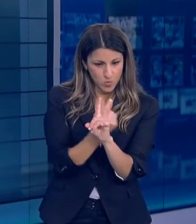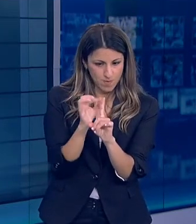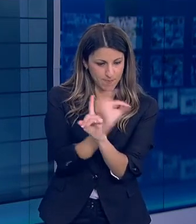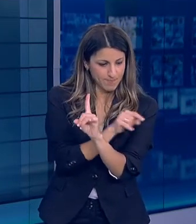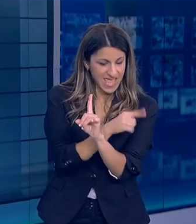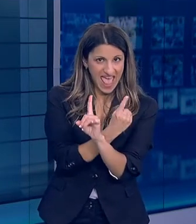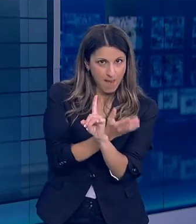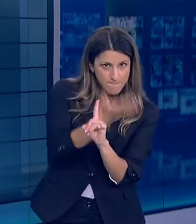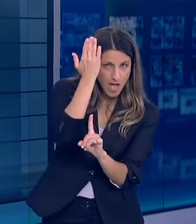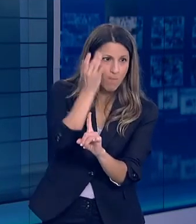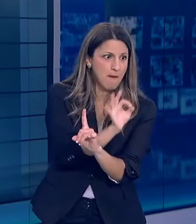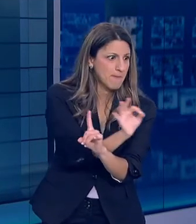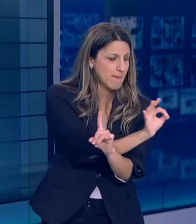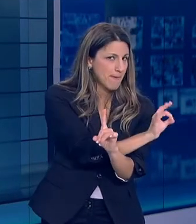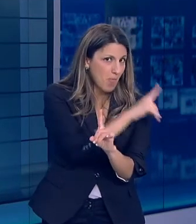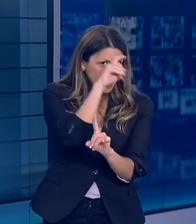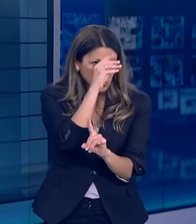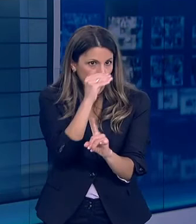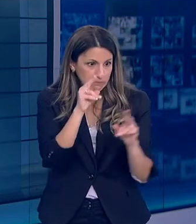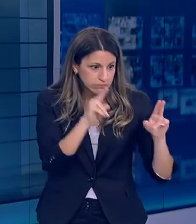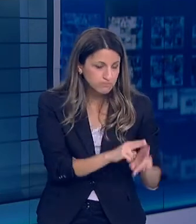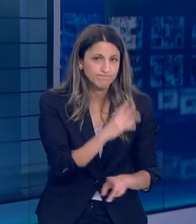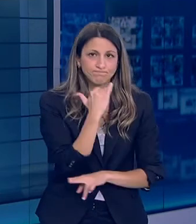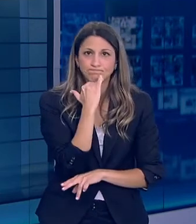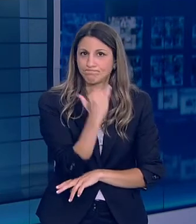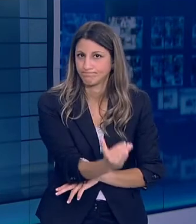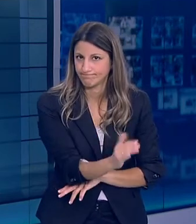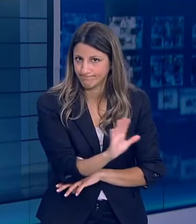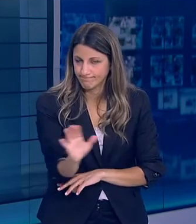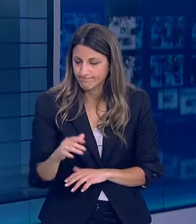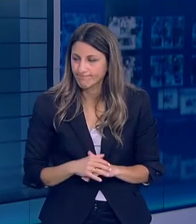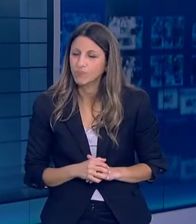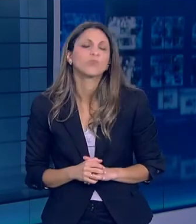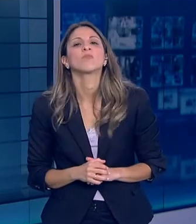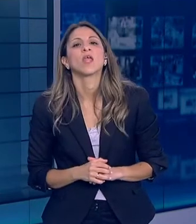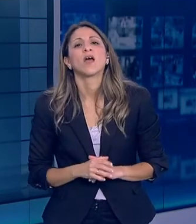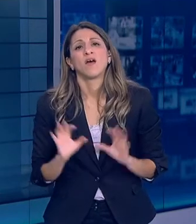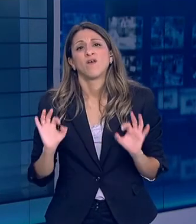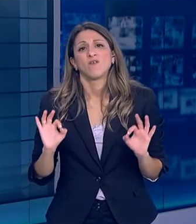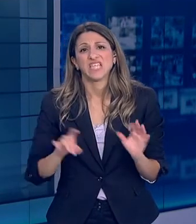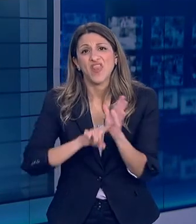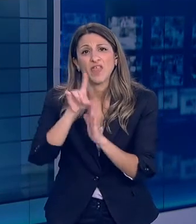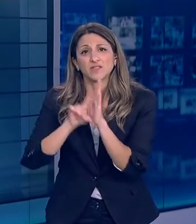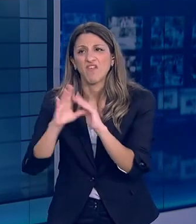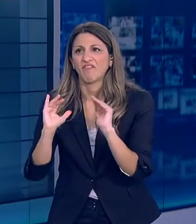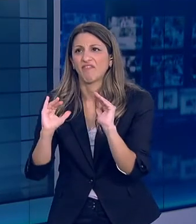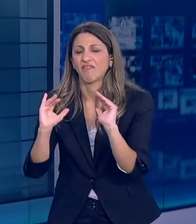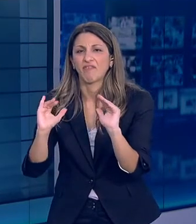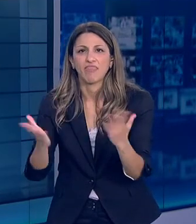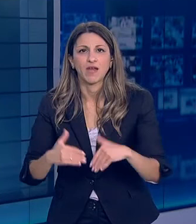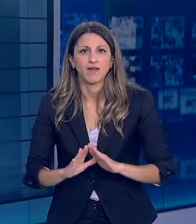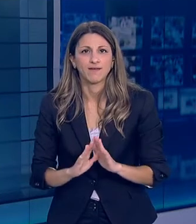σταματιέται εύκολα Θα σας θυμίσω εδώ πέρα ότι αυτά τα πράγματα είναι δυναμικά και θα παρακολουθεί κανείς συνέχεια